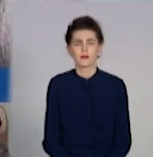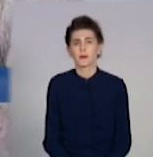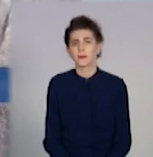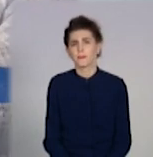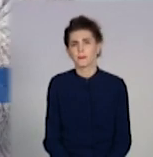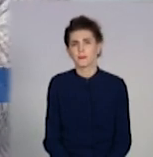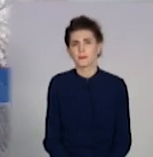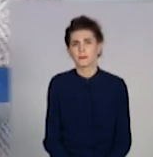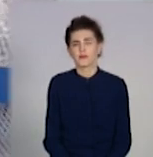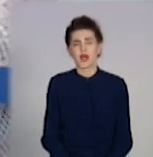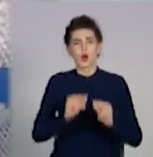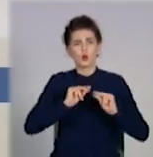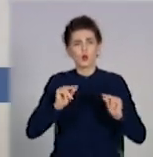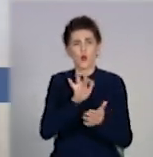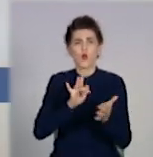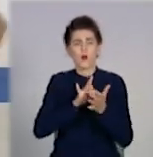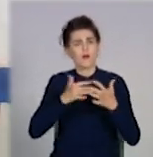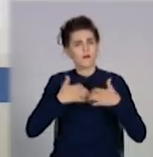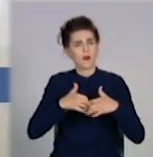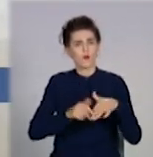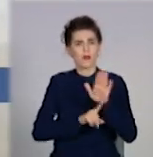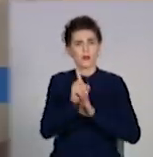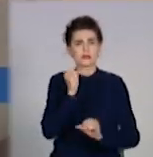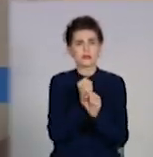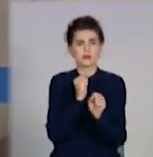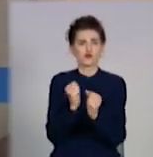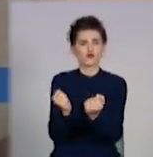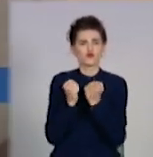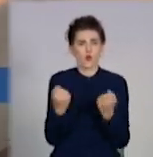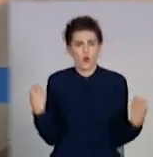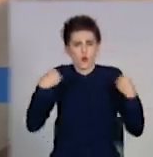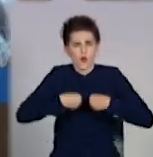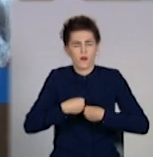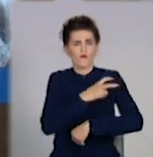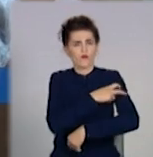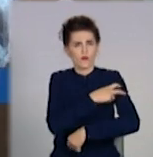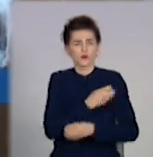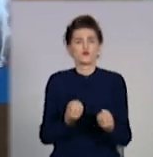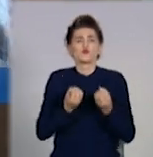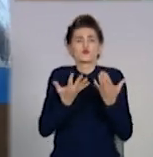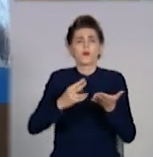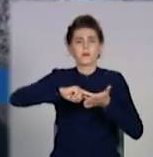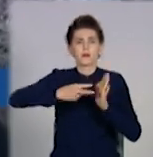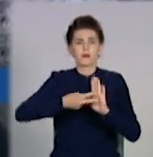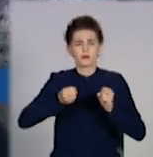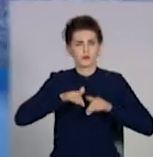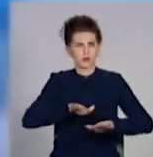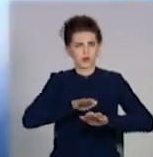Музика Вчителі Краматорська почали робити захисні костюми для медиків. Скільки планують пошити?